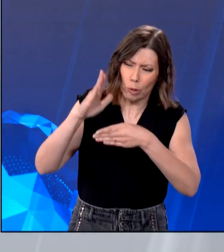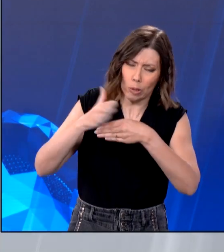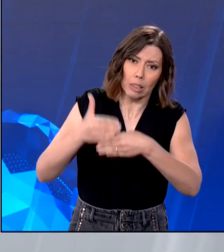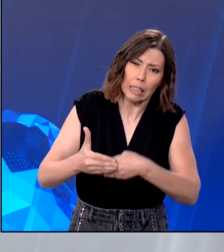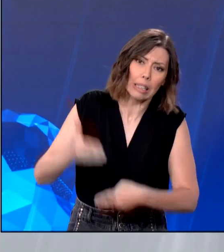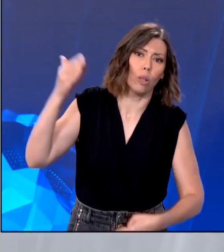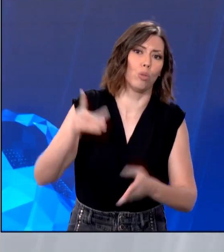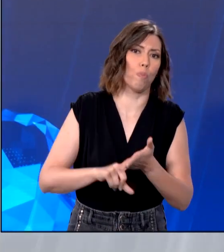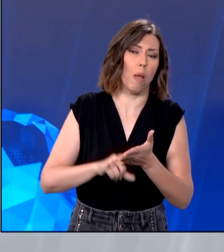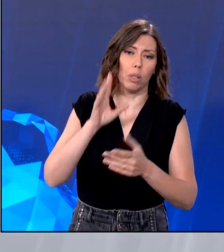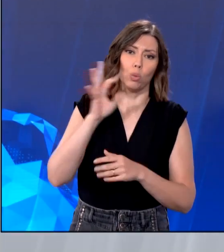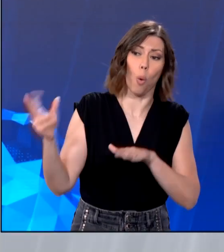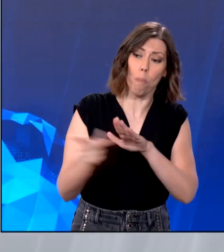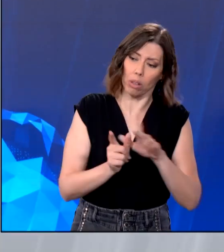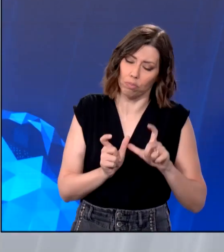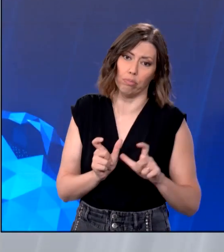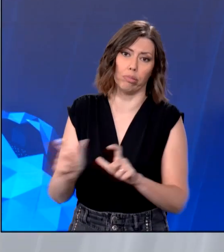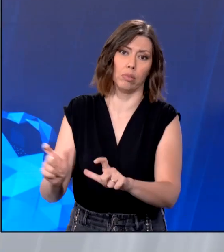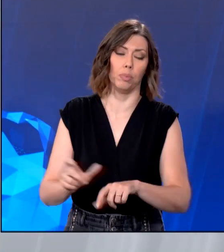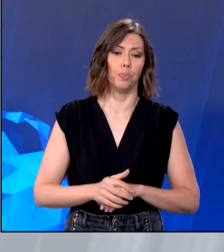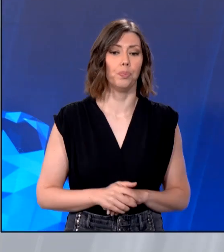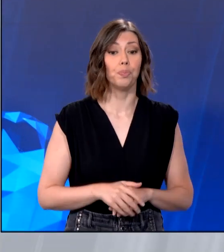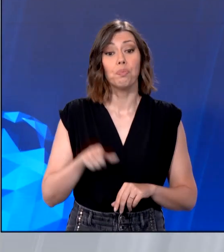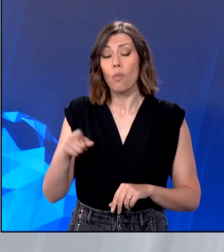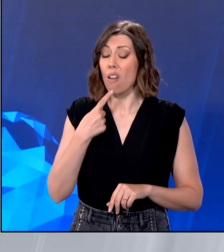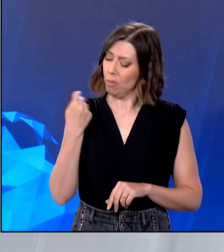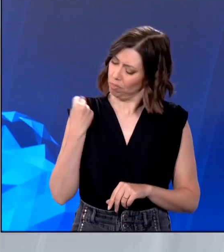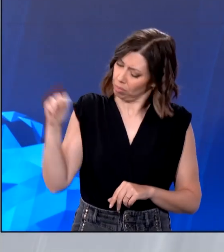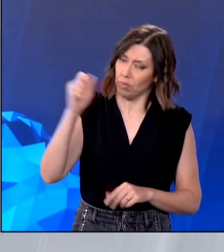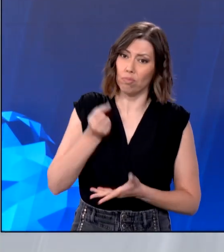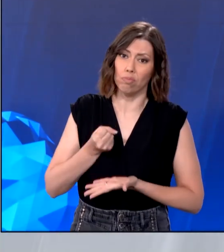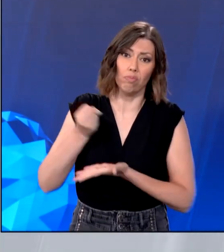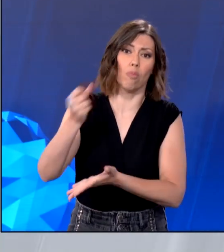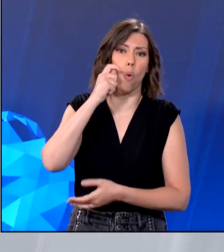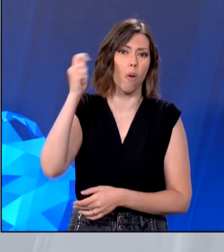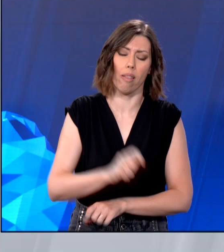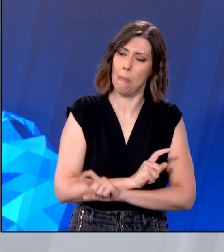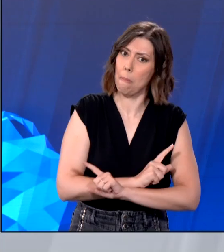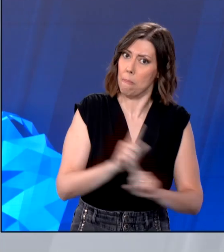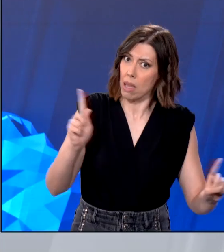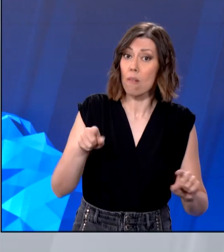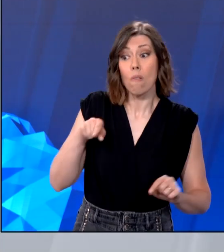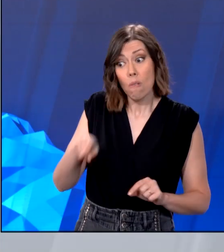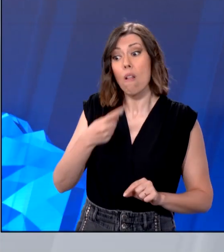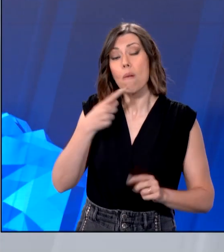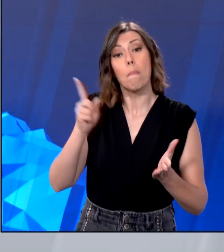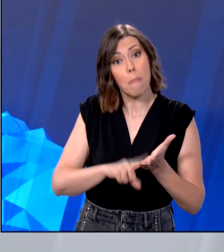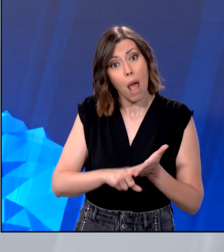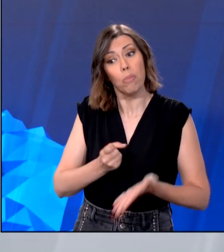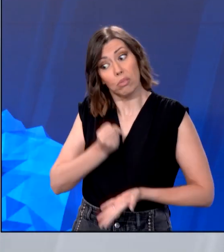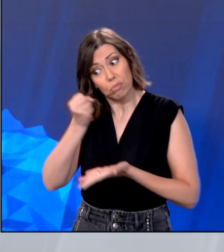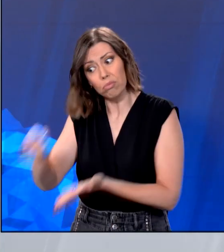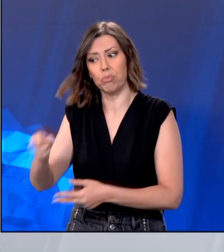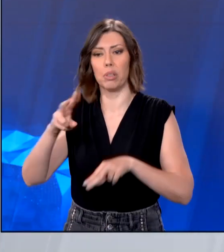Μεξικό. Είναι κατά της αποστολής στρατιωτικής βοήθειας στην Ουκρανία, ενώ είναι ένθερμος υποστηρικτής της χρηματοδότησης προς το